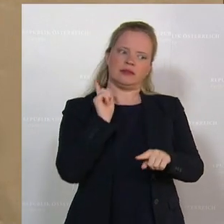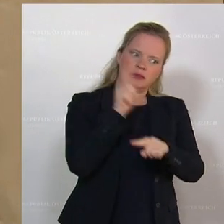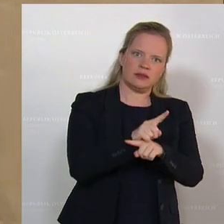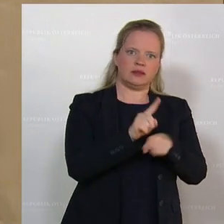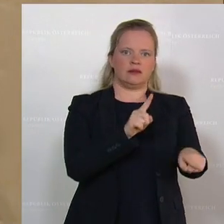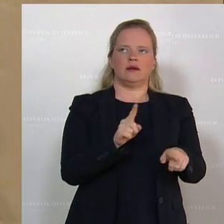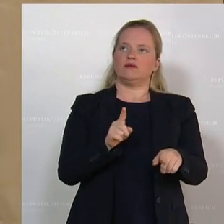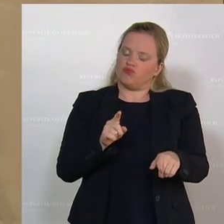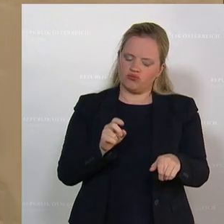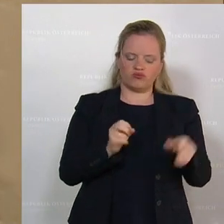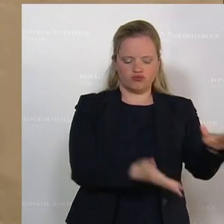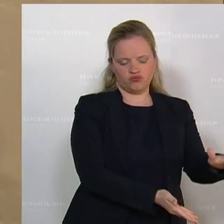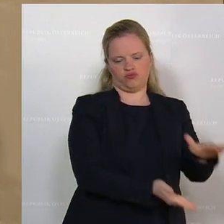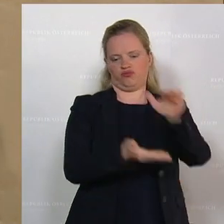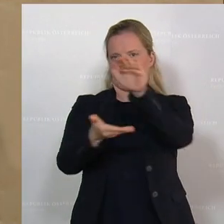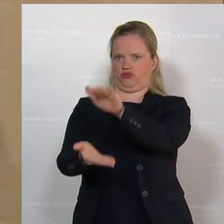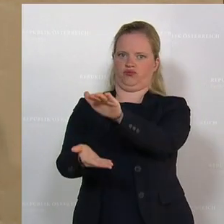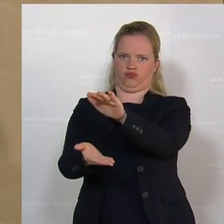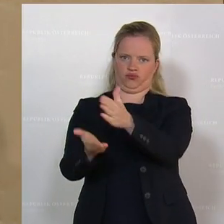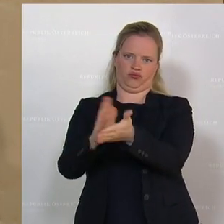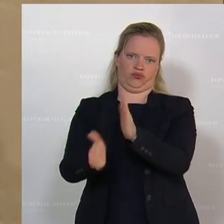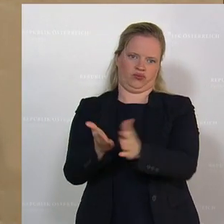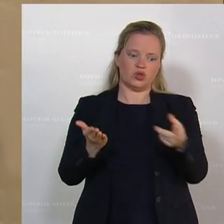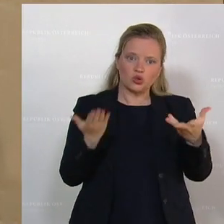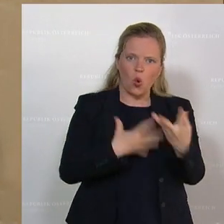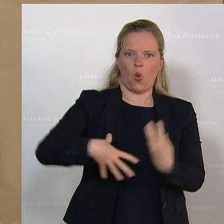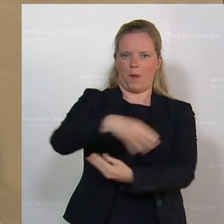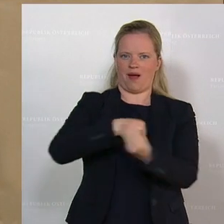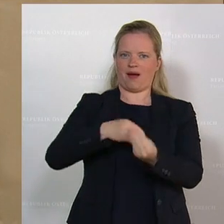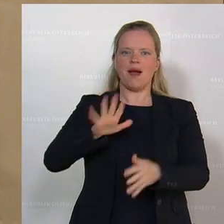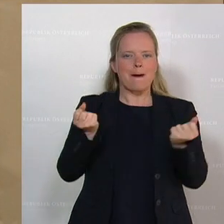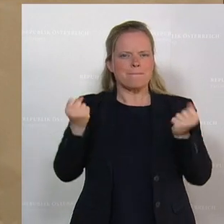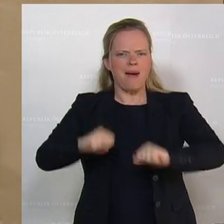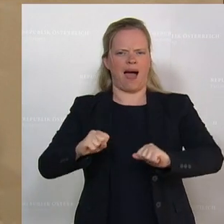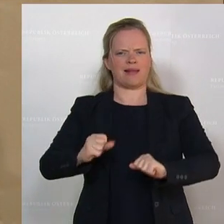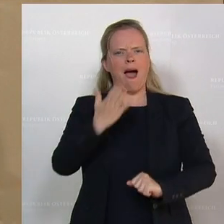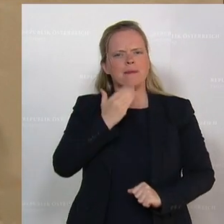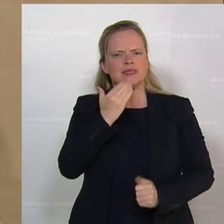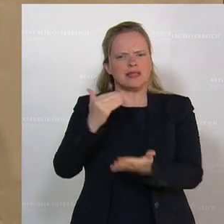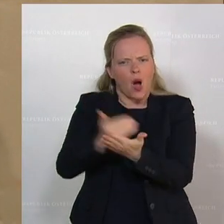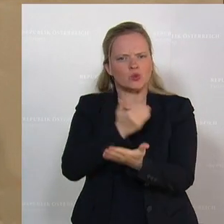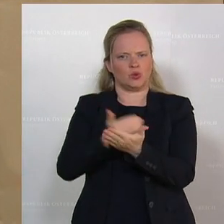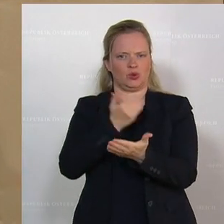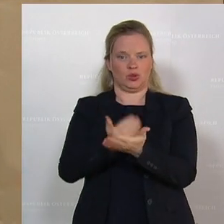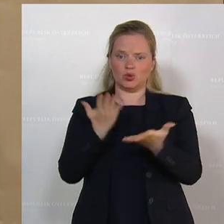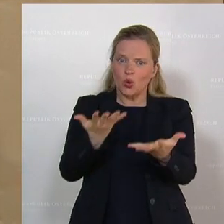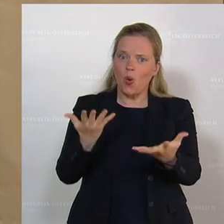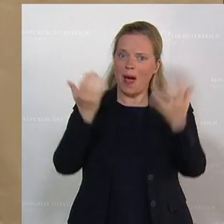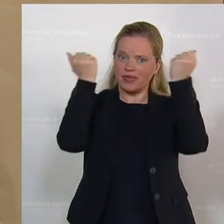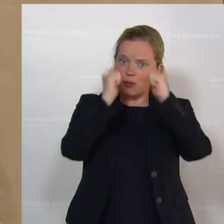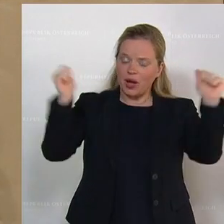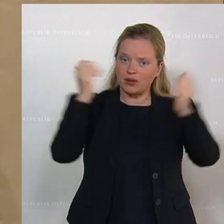Dann liefert er erst die Akten. Das ist Ihr Umgang. So nützen Sie Ihre Macht aus im Umgang mit der Demokratie.